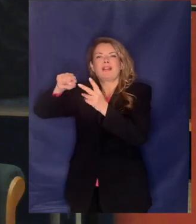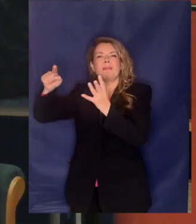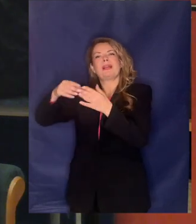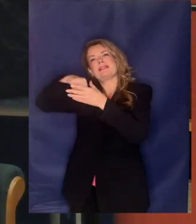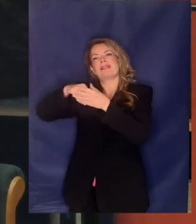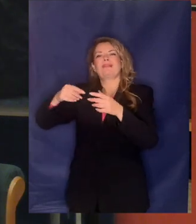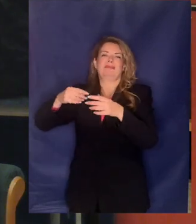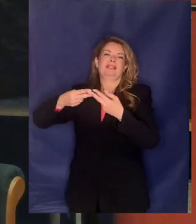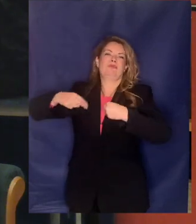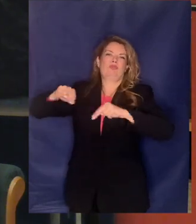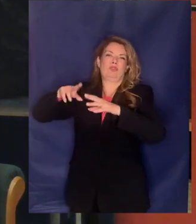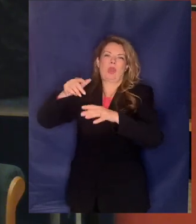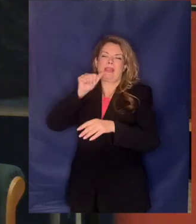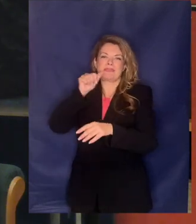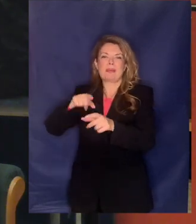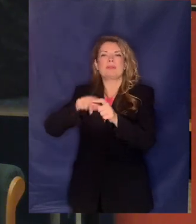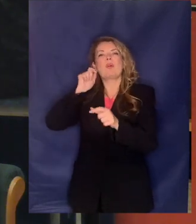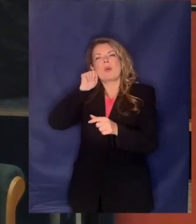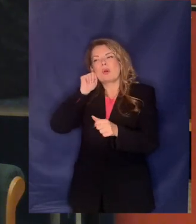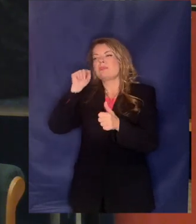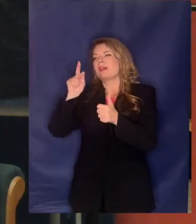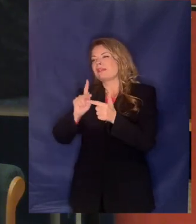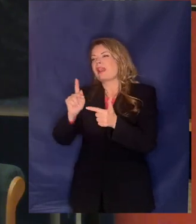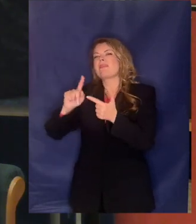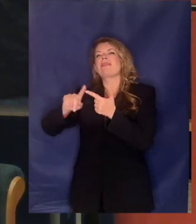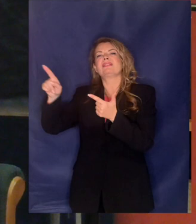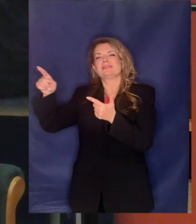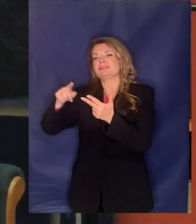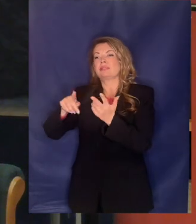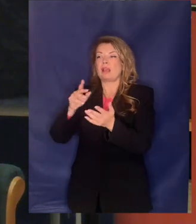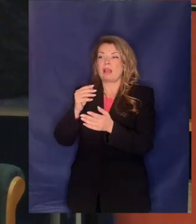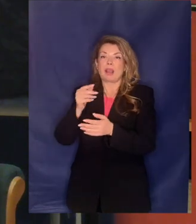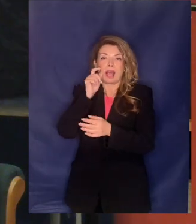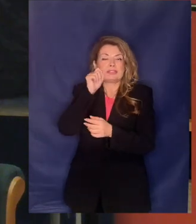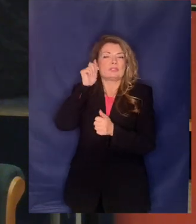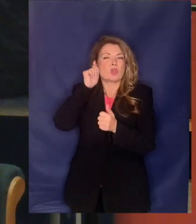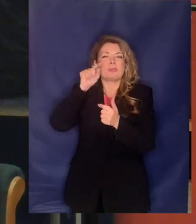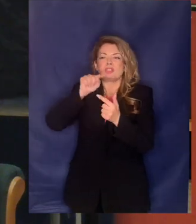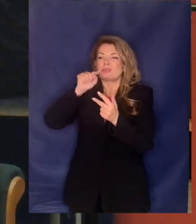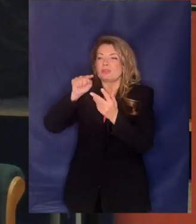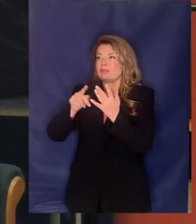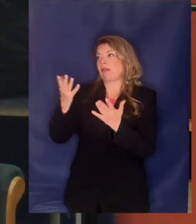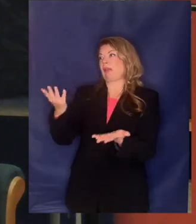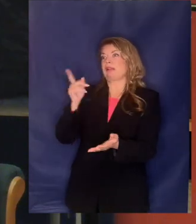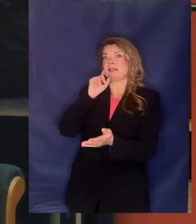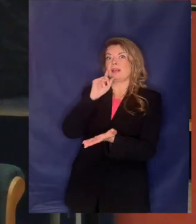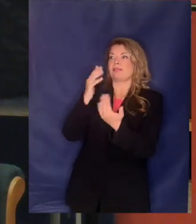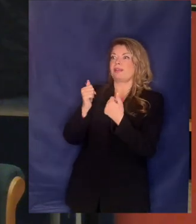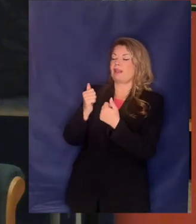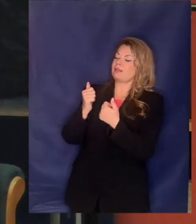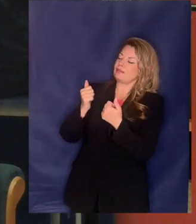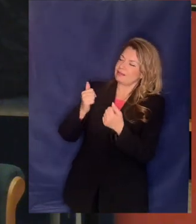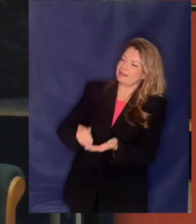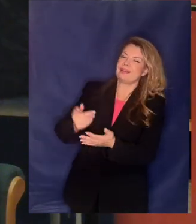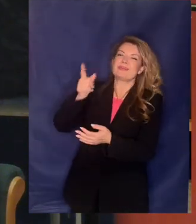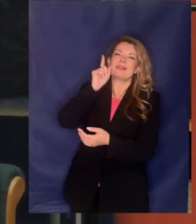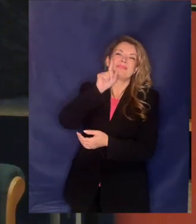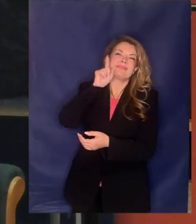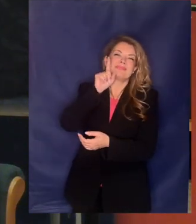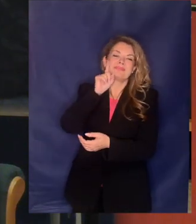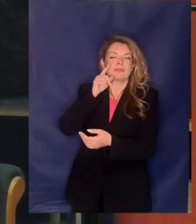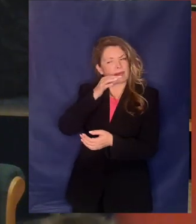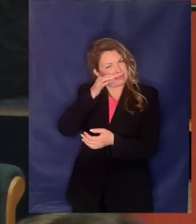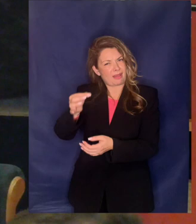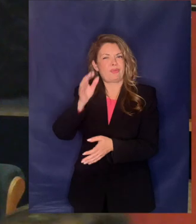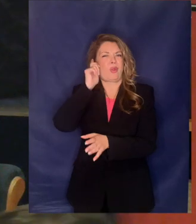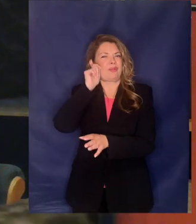Κοσμάτιο Σταμπολέτη τον Τάσο του Κεραμίδα τον Αλέξη Τωράνιου και συντρόφους θα